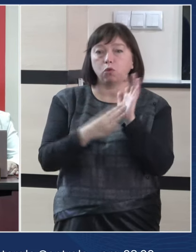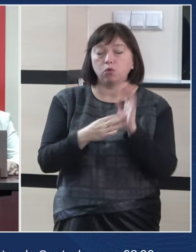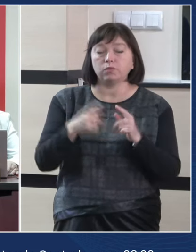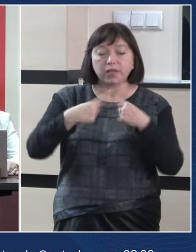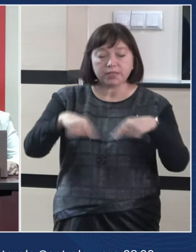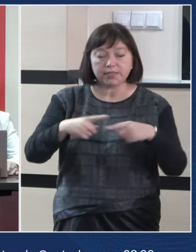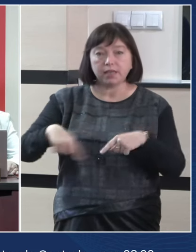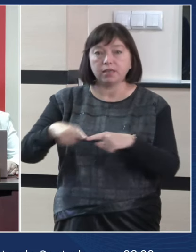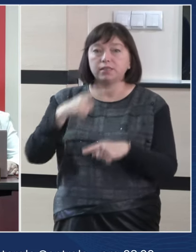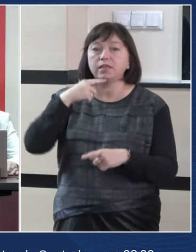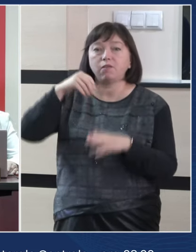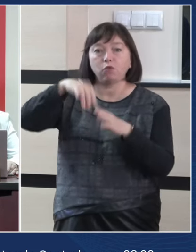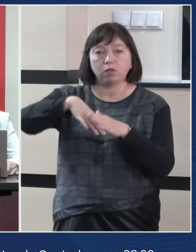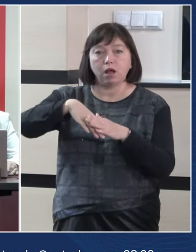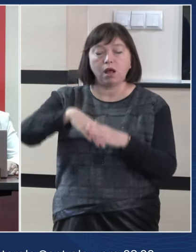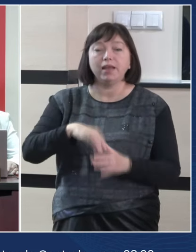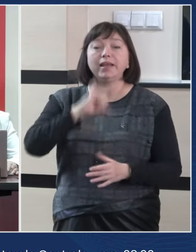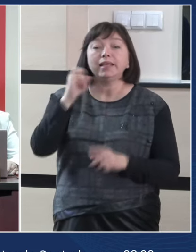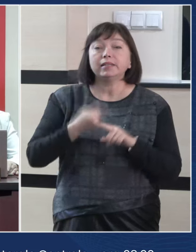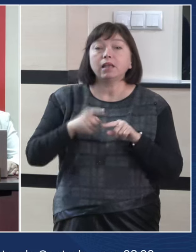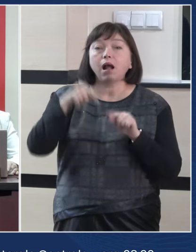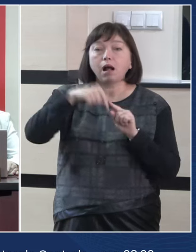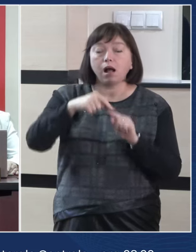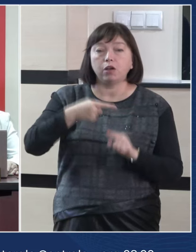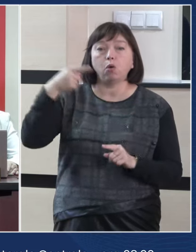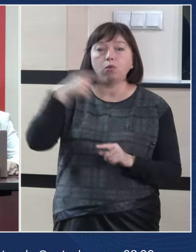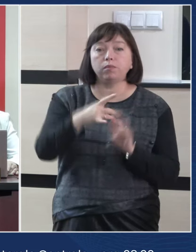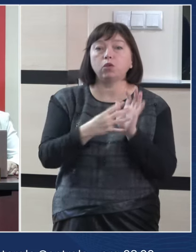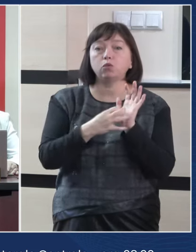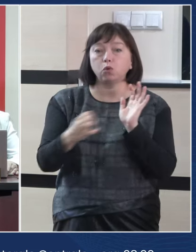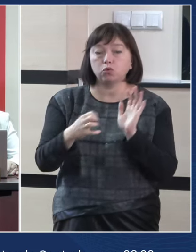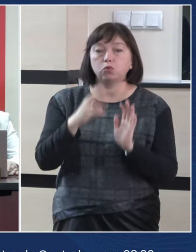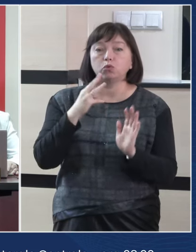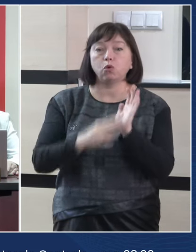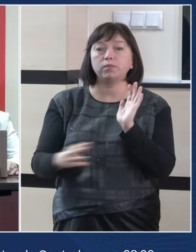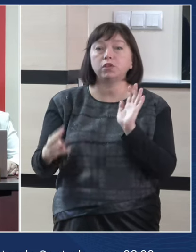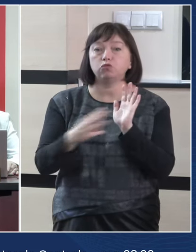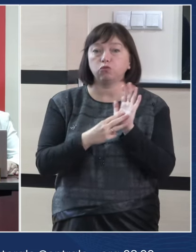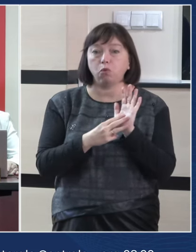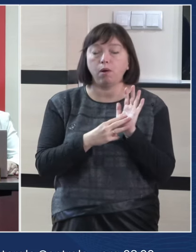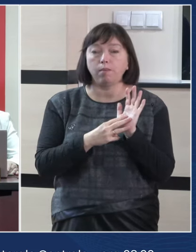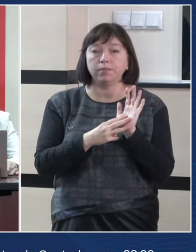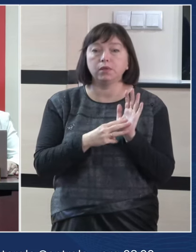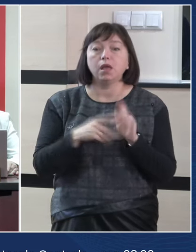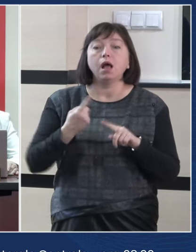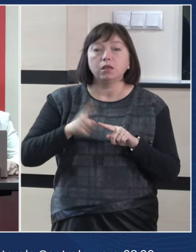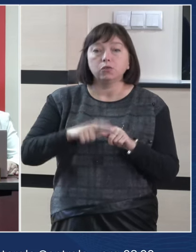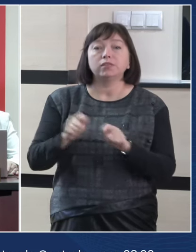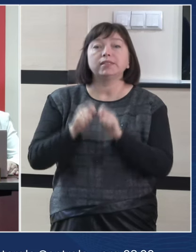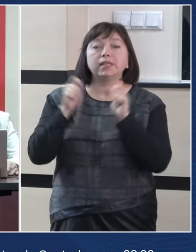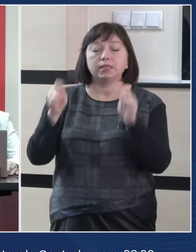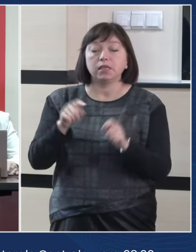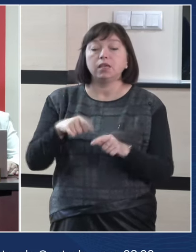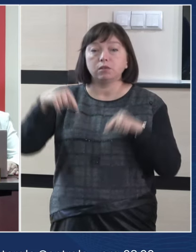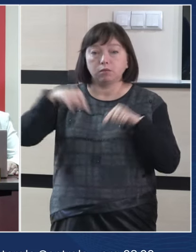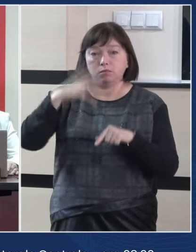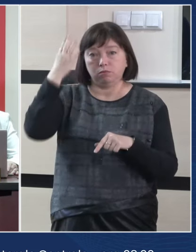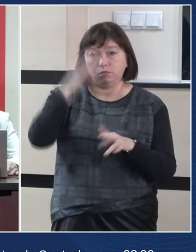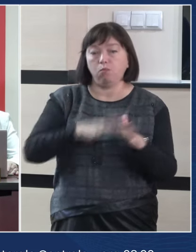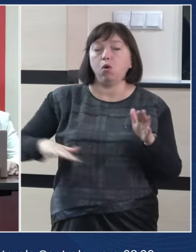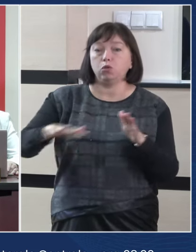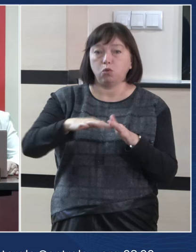secții de votare, dintre care 1.988 sunt deschise pe teritoriul